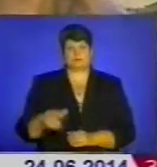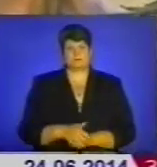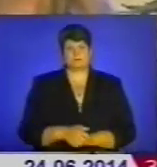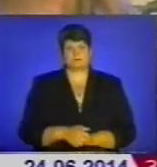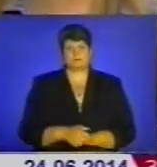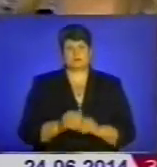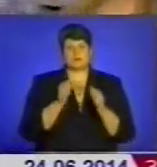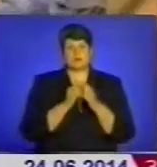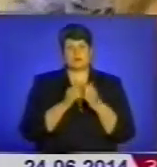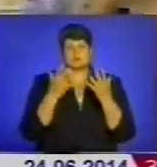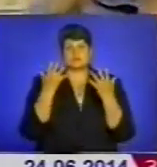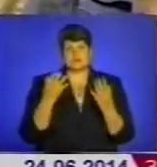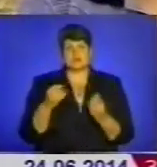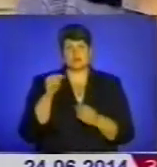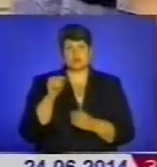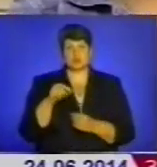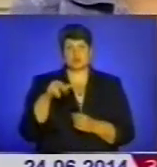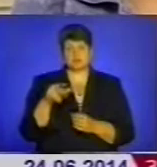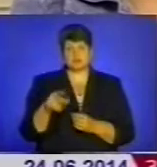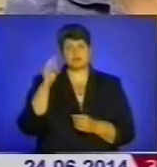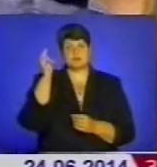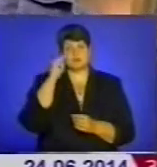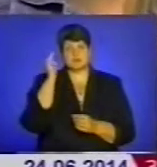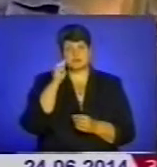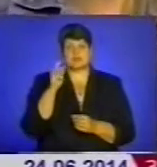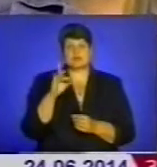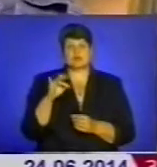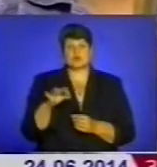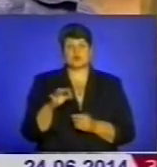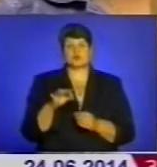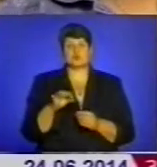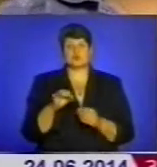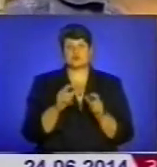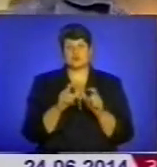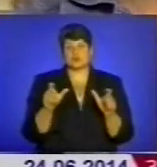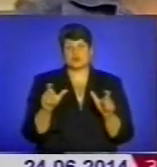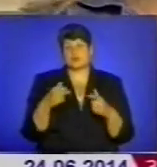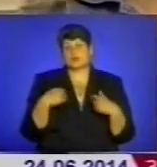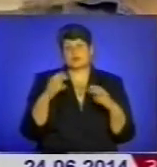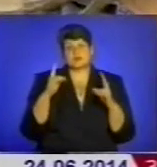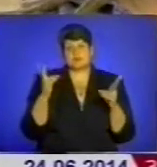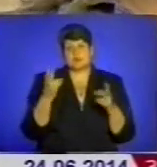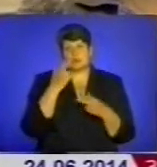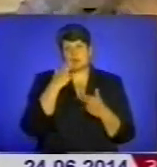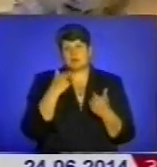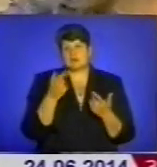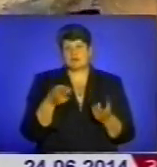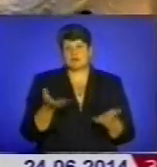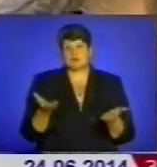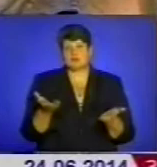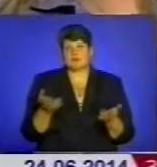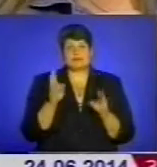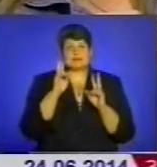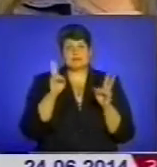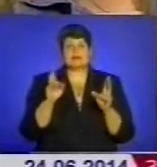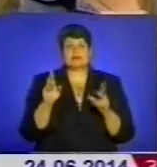Кожен день тут ходити, в принципі, ми тут навчаємося на Євростудіях, так що, не знаю, ми вже привикли тут. І не знаю, для чого